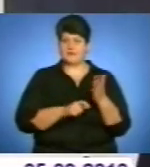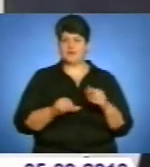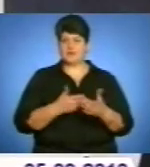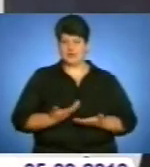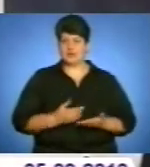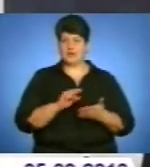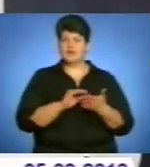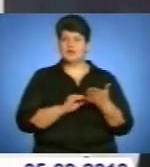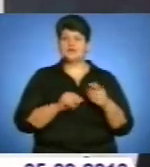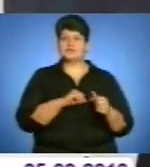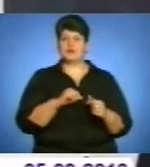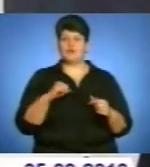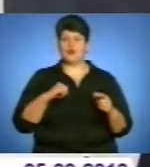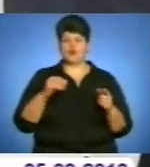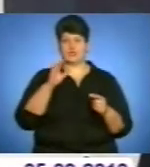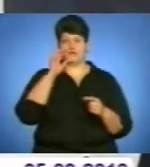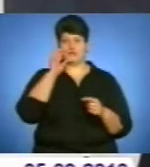його творів.